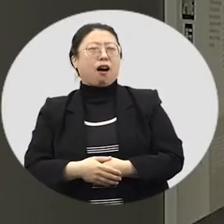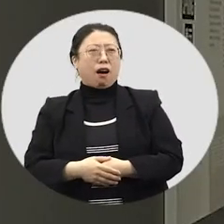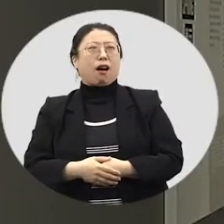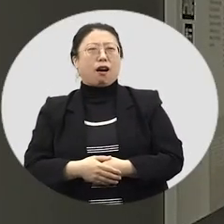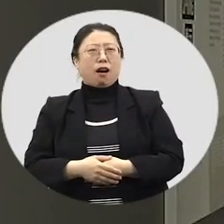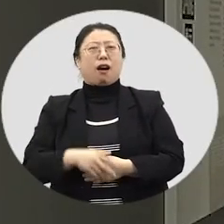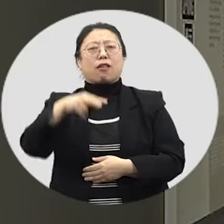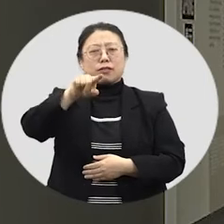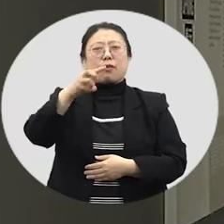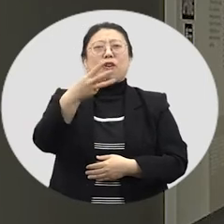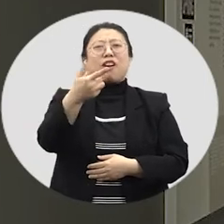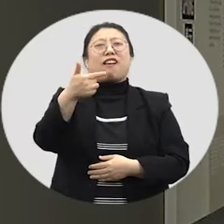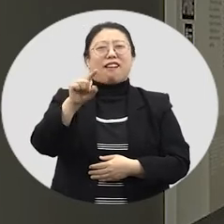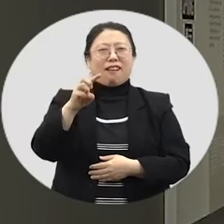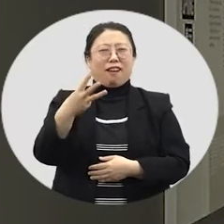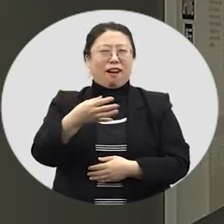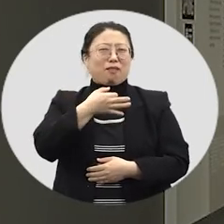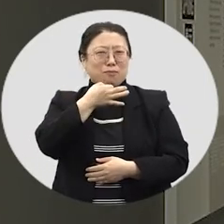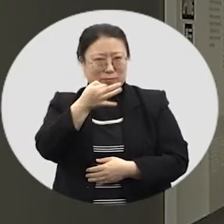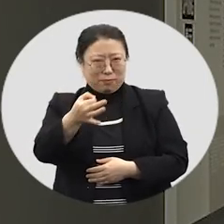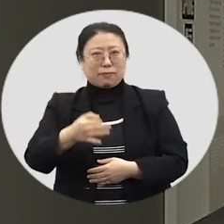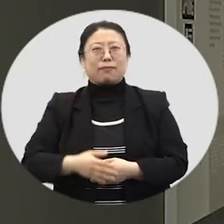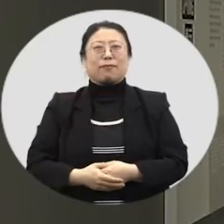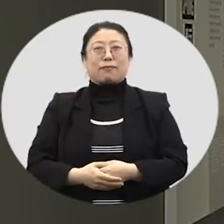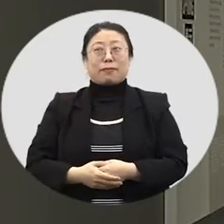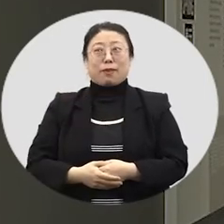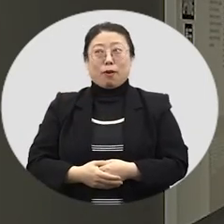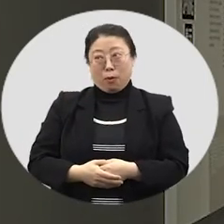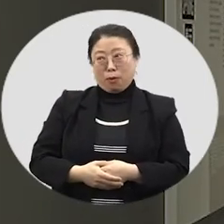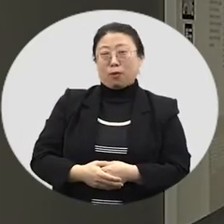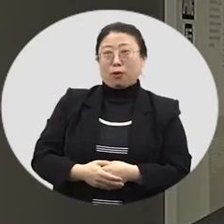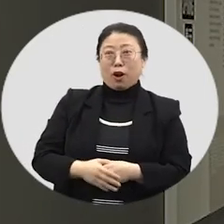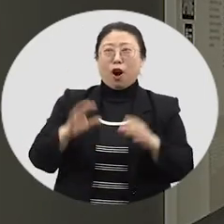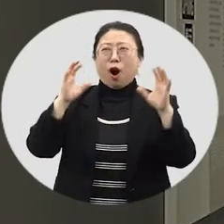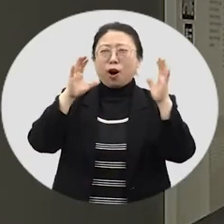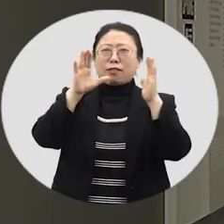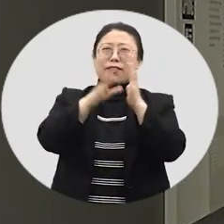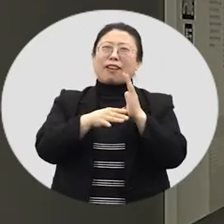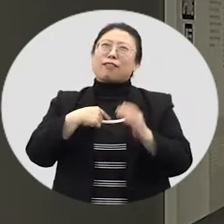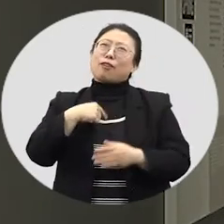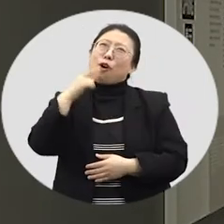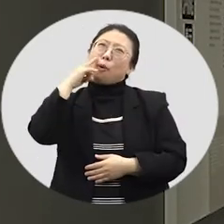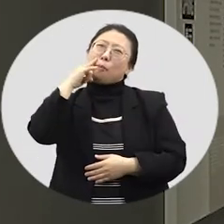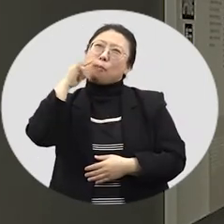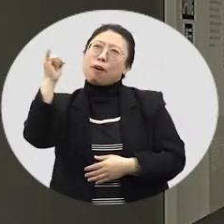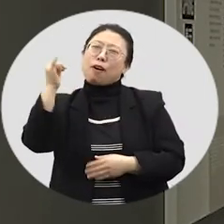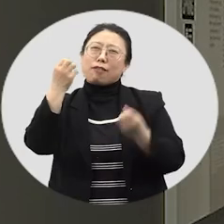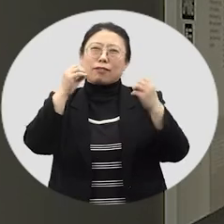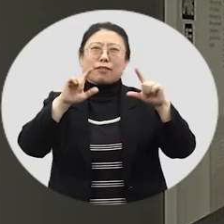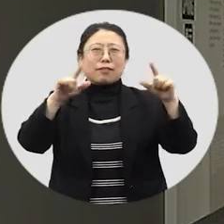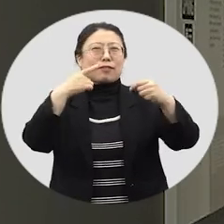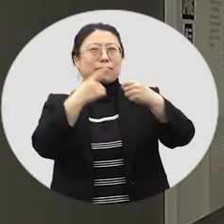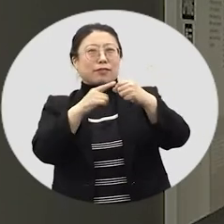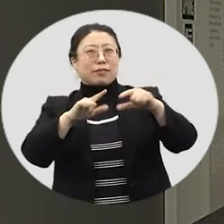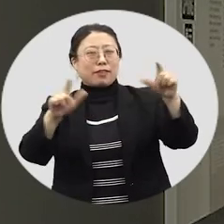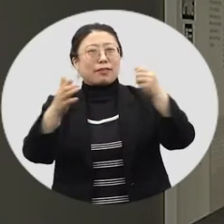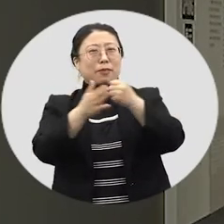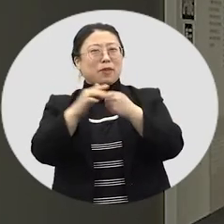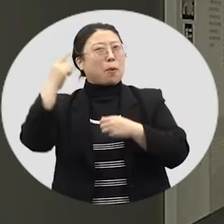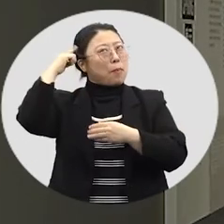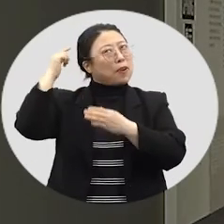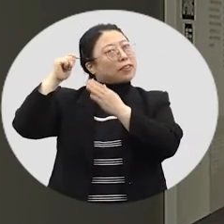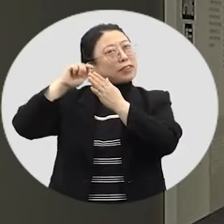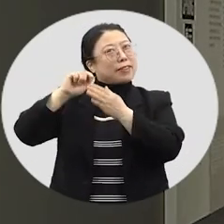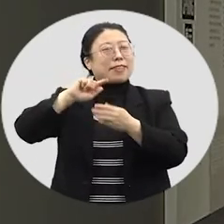그런 의미로 설날이라고 하는 거군요. 그러고 보니 어릴 때 엄마가 새해의 첫날이니까